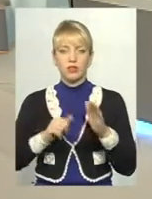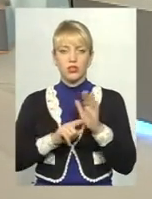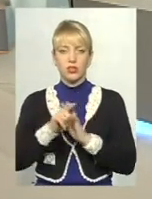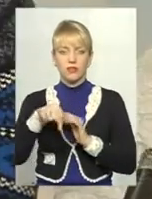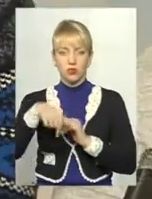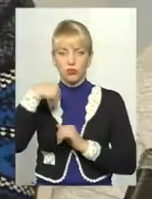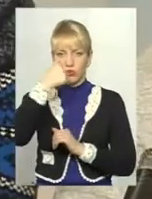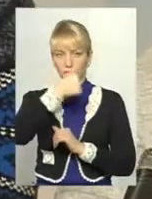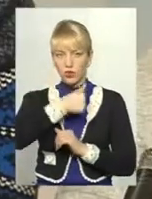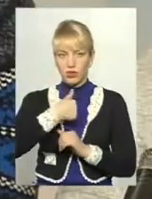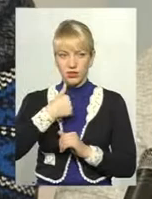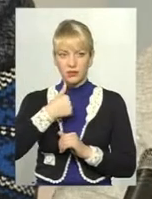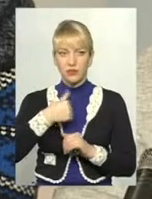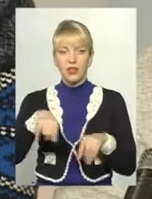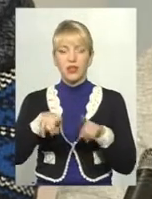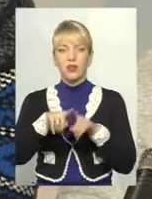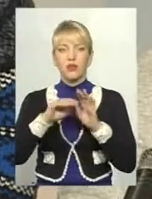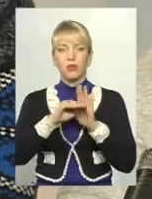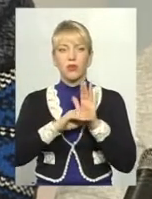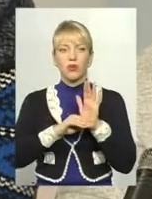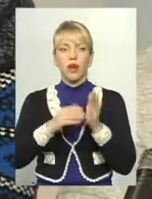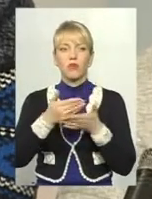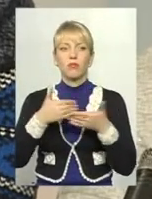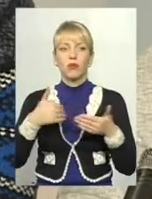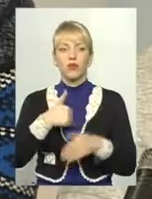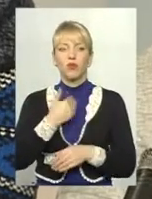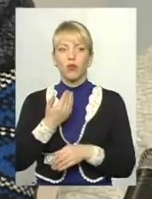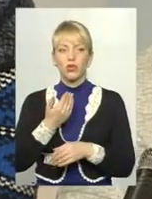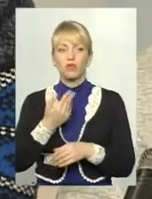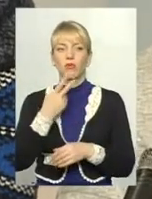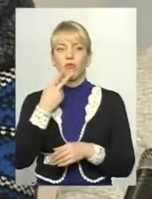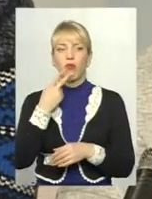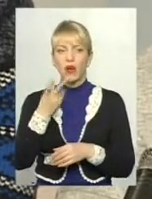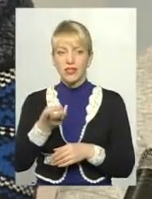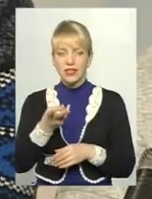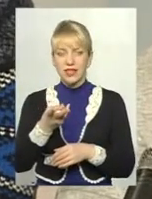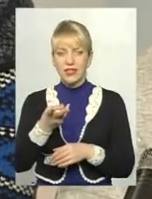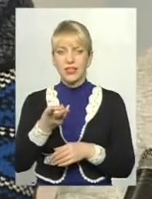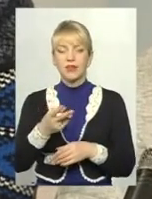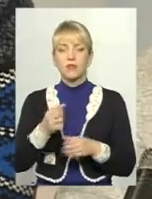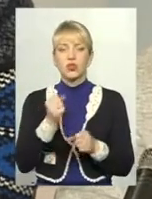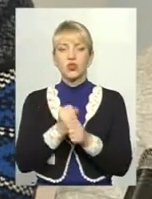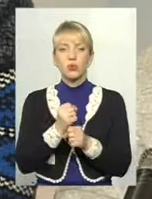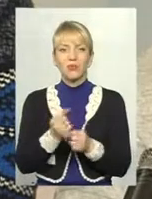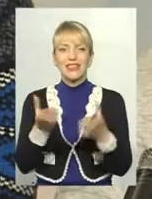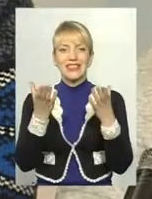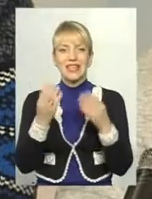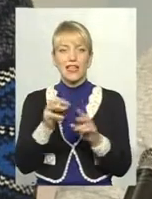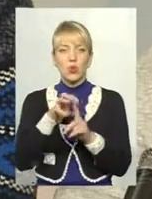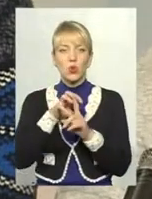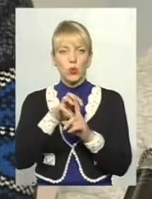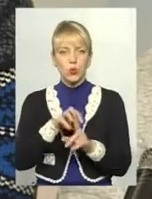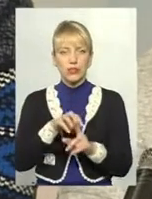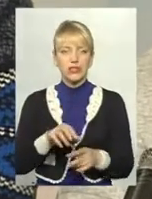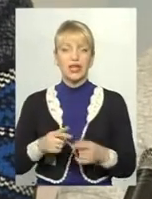цьому році таку програму, ми хочемо показати, зробити День туриста, принаймні, у тих